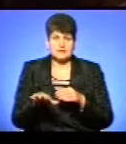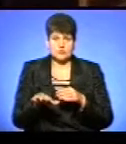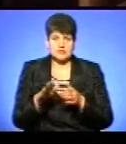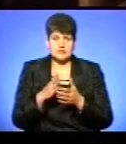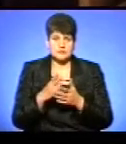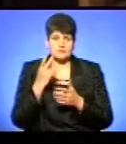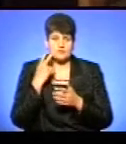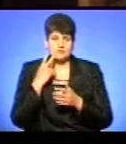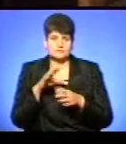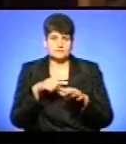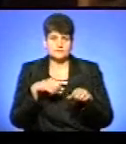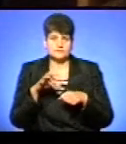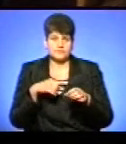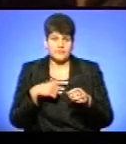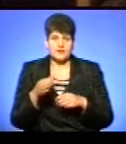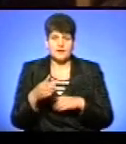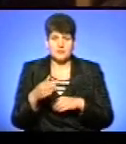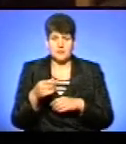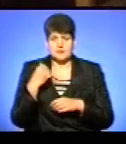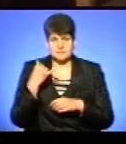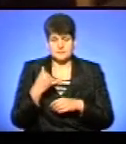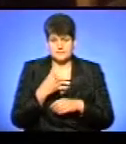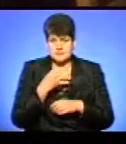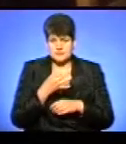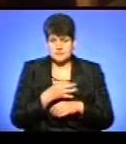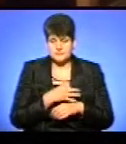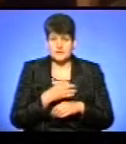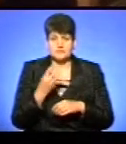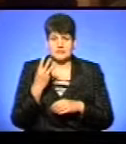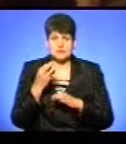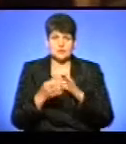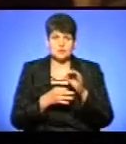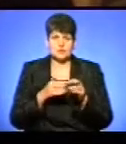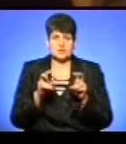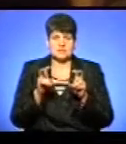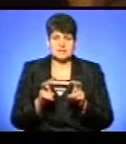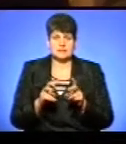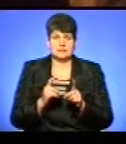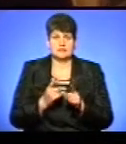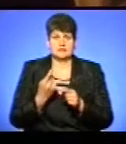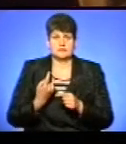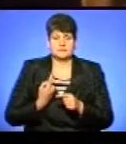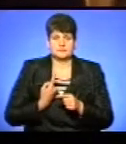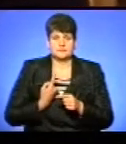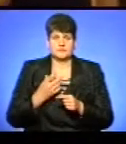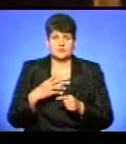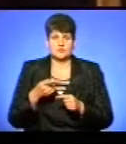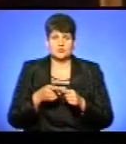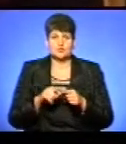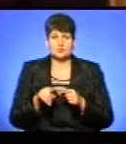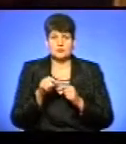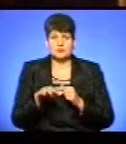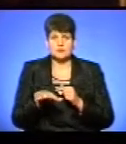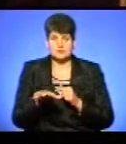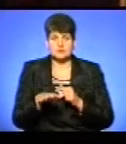систематичне браконьерство. Це рибаки нам повідомили. І ми три доби саділи підряд, цілодобово пільнували якраз цією територією, яка, ймовірно,